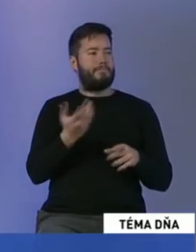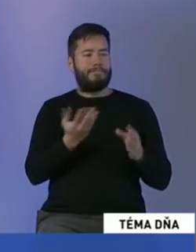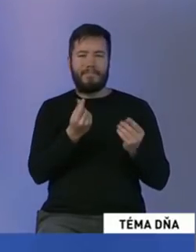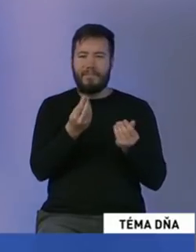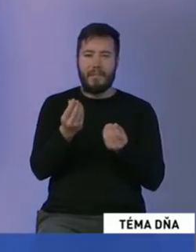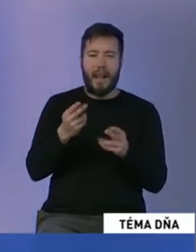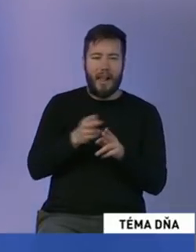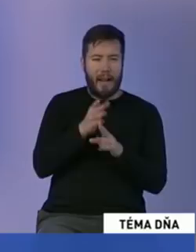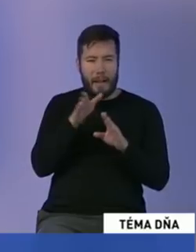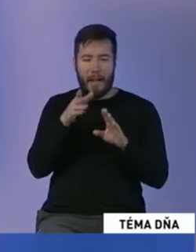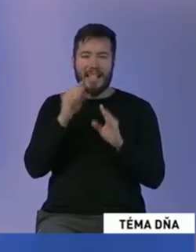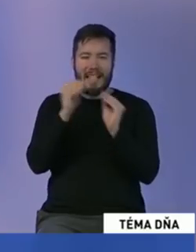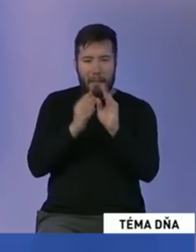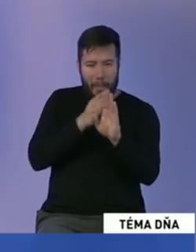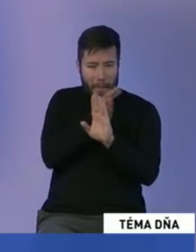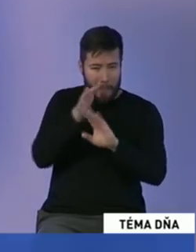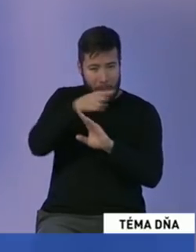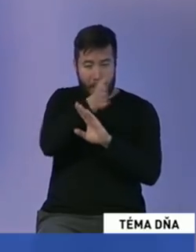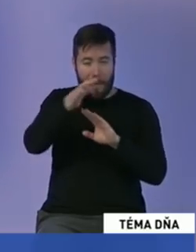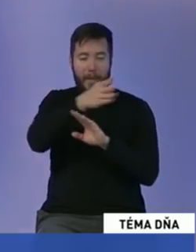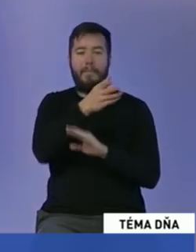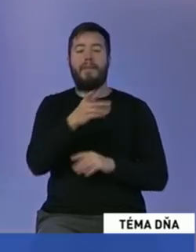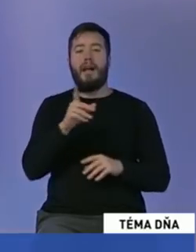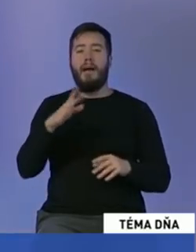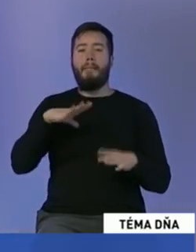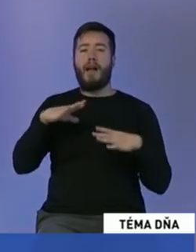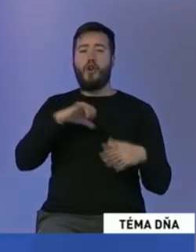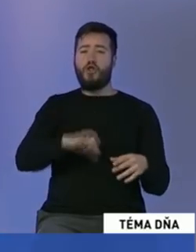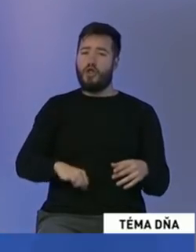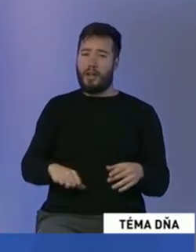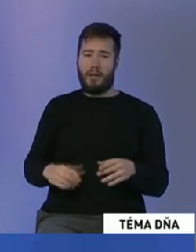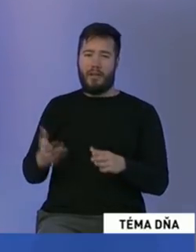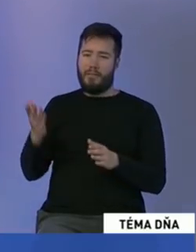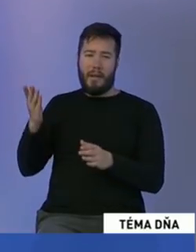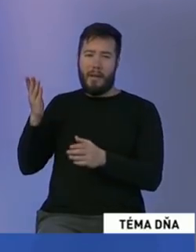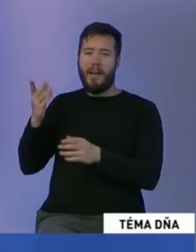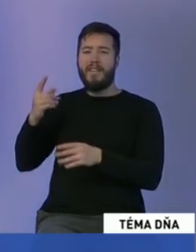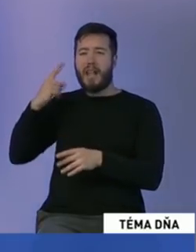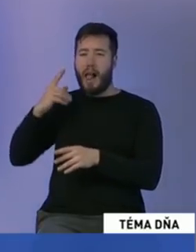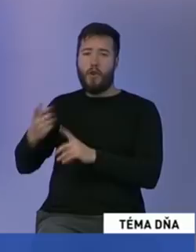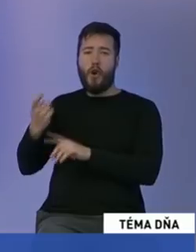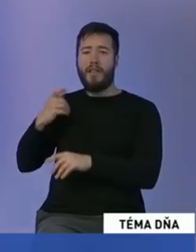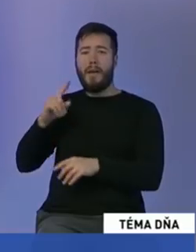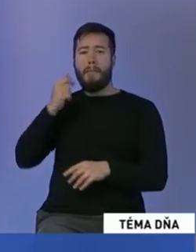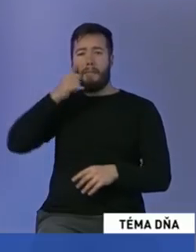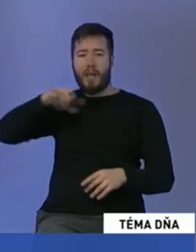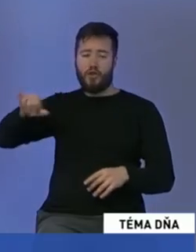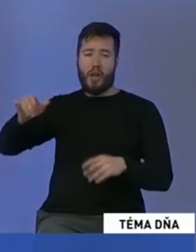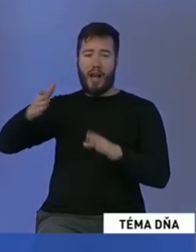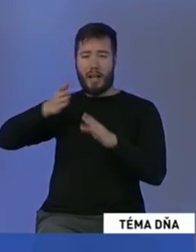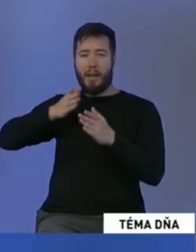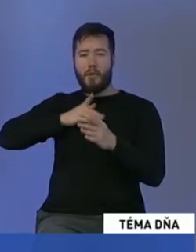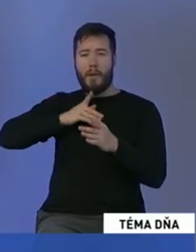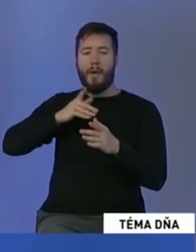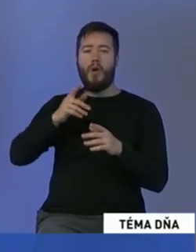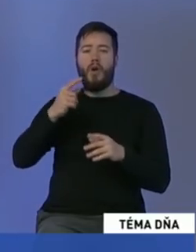tie kľučky v systéme. a pán Kočner je dieťa, ešte od pána Mečiara, prechádzal a úspešne sa mu darilo cez všetky dzurindové vlády, dokonca